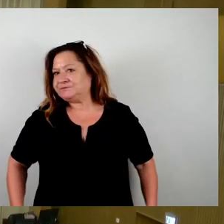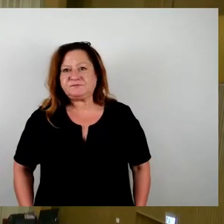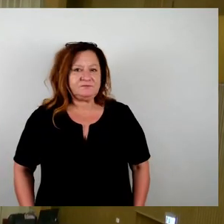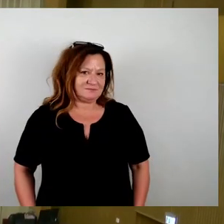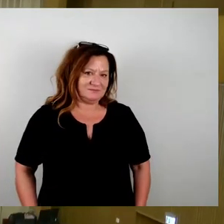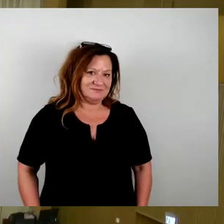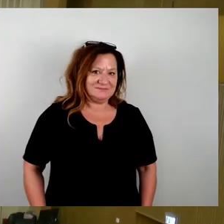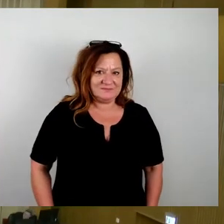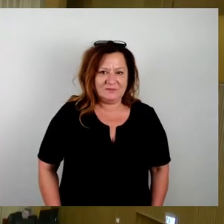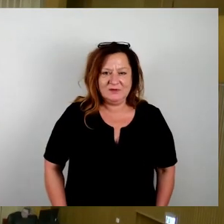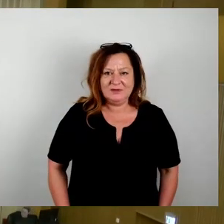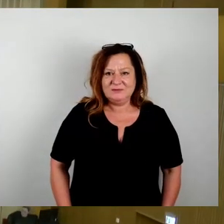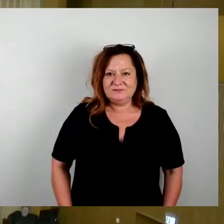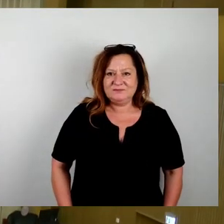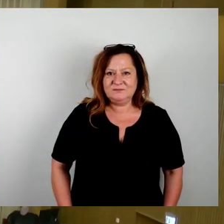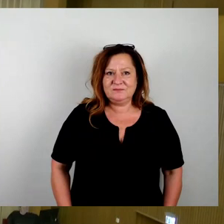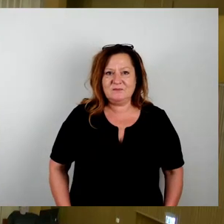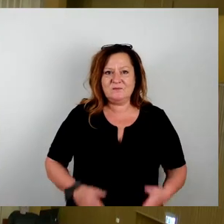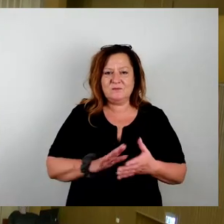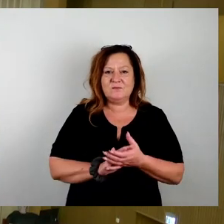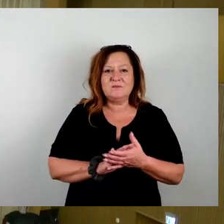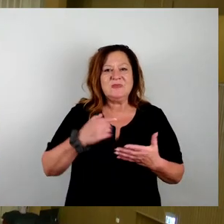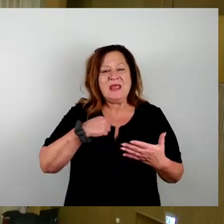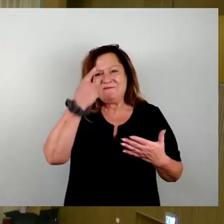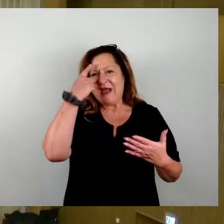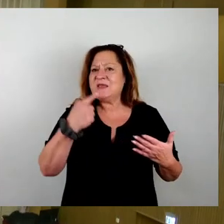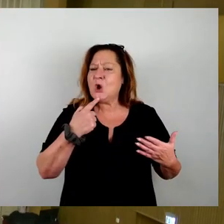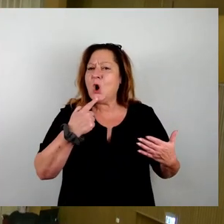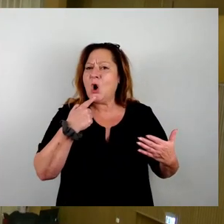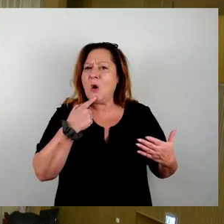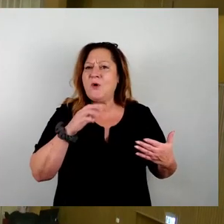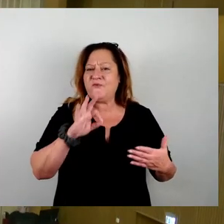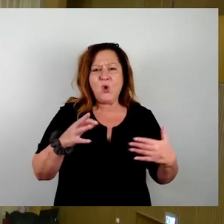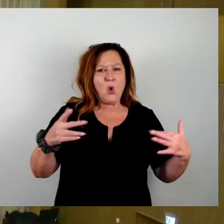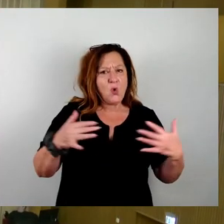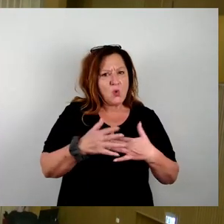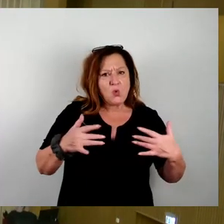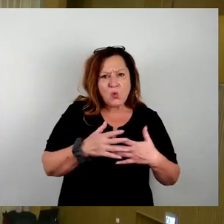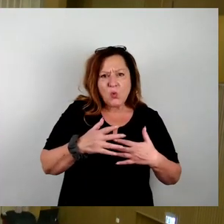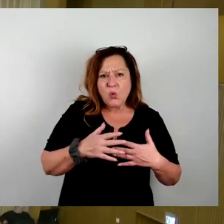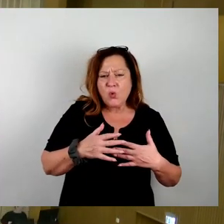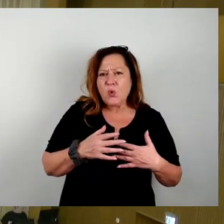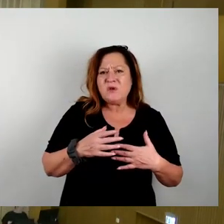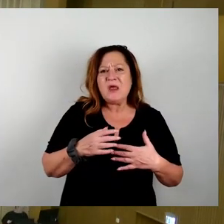Herr Hans, ich weiß nicht, ob das für Grüne derzeit angemessen ist, von Unlauterbarkeit zu sprechen.